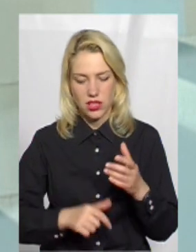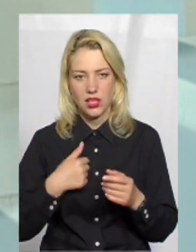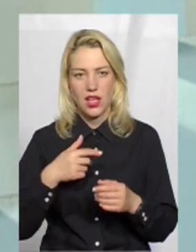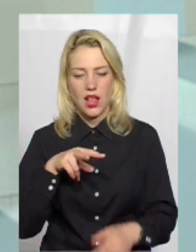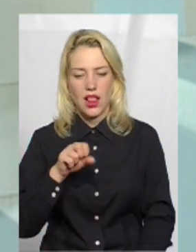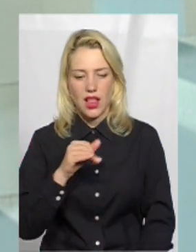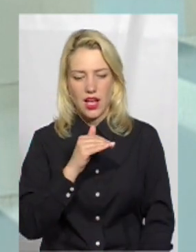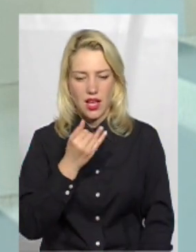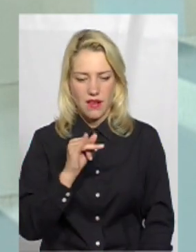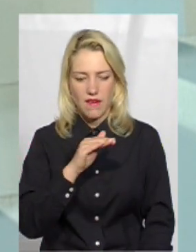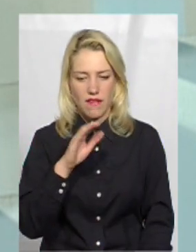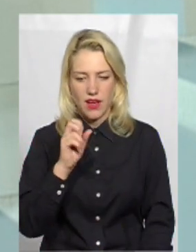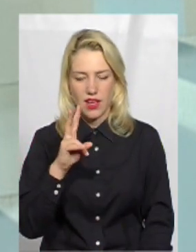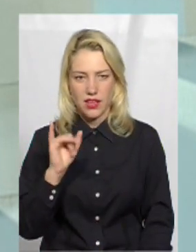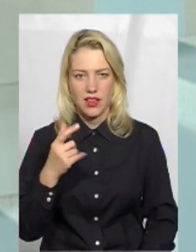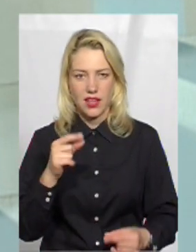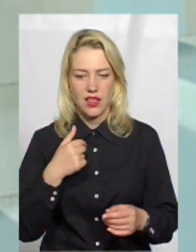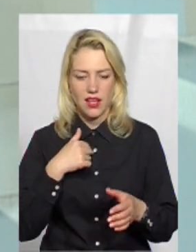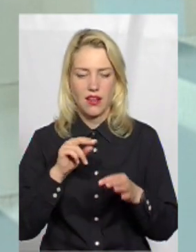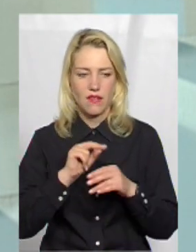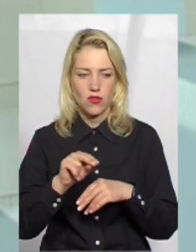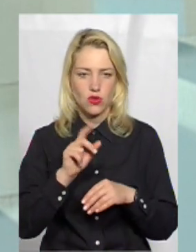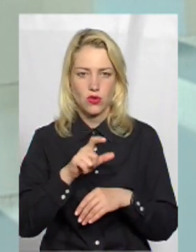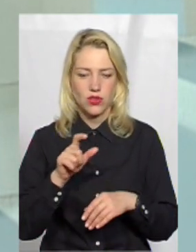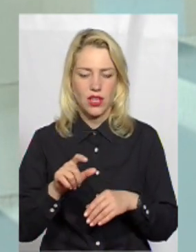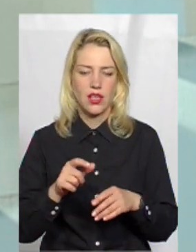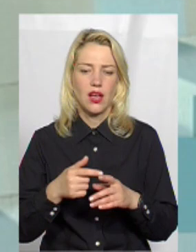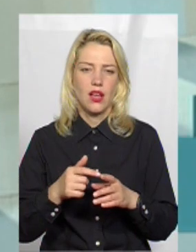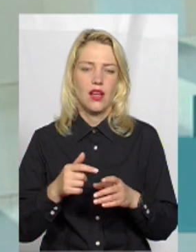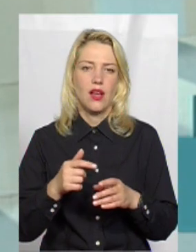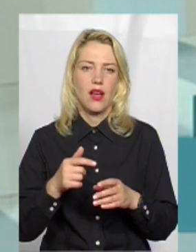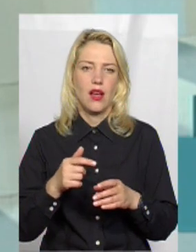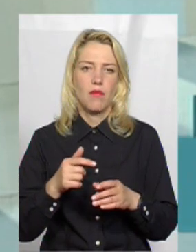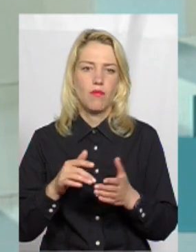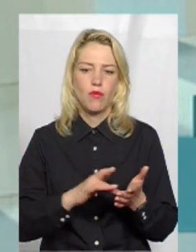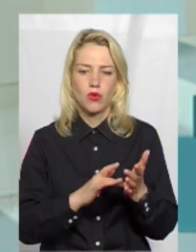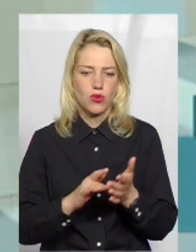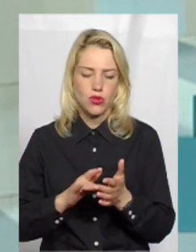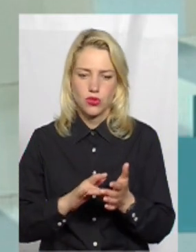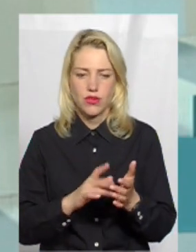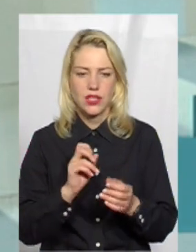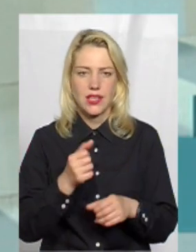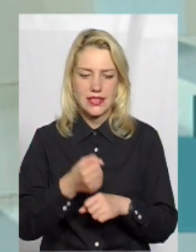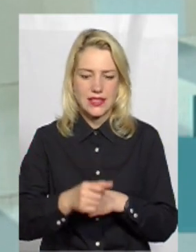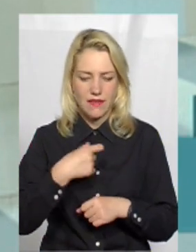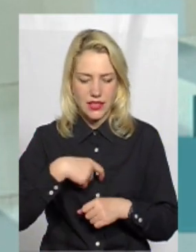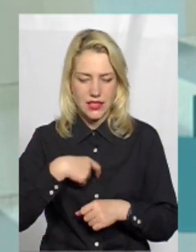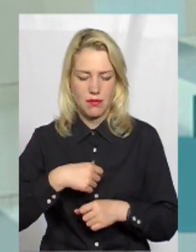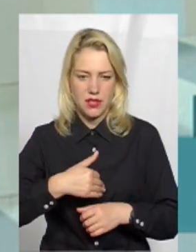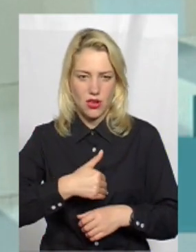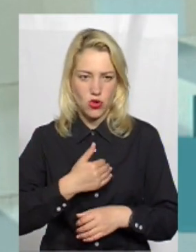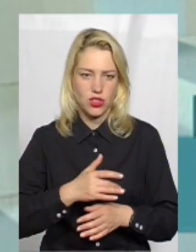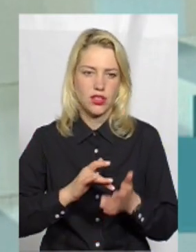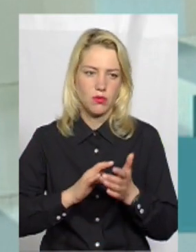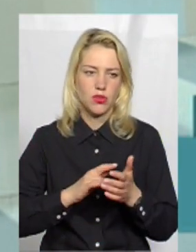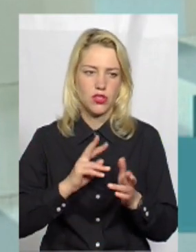лайфхаки, де я, якби, вчу людей подорожувати, як подолати стереотипи, як заставити себе хотіти подорожувати,